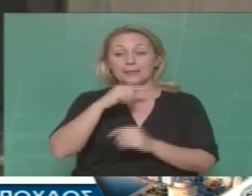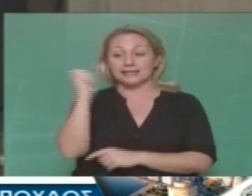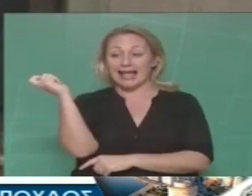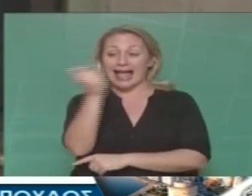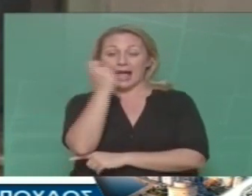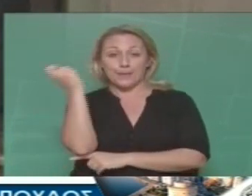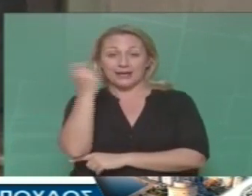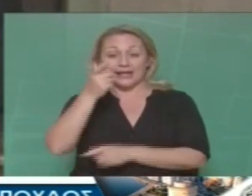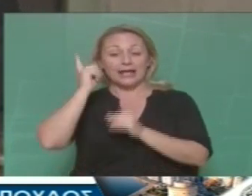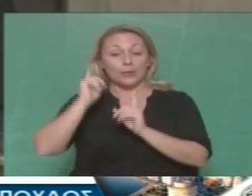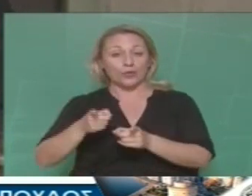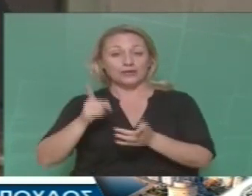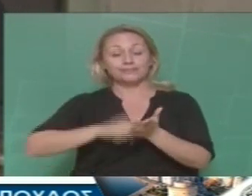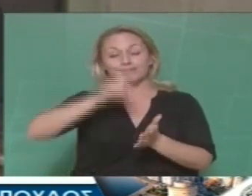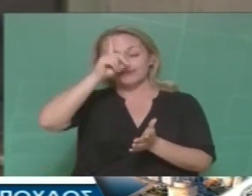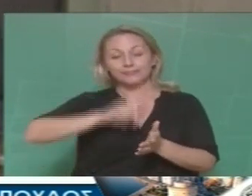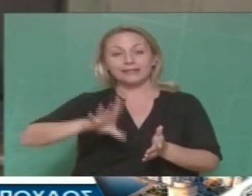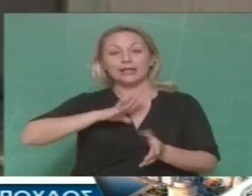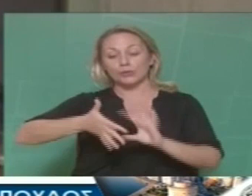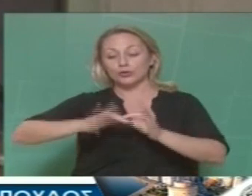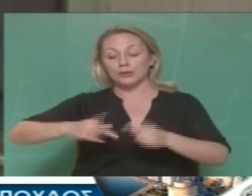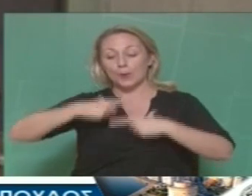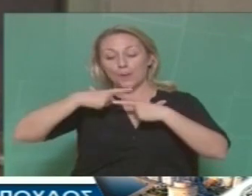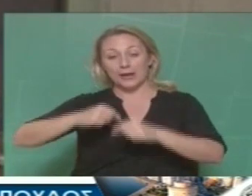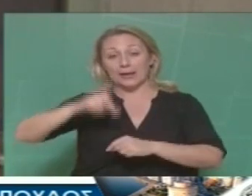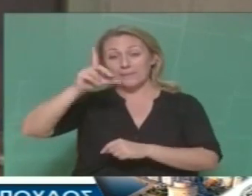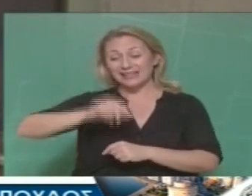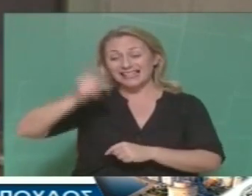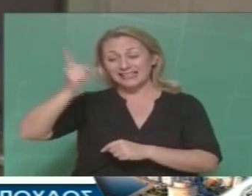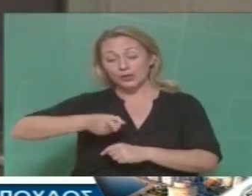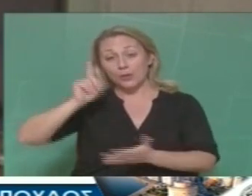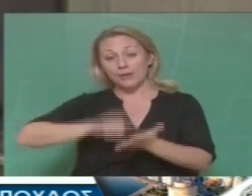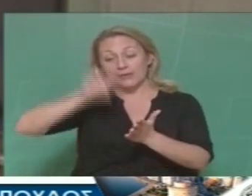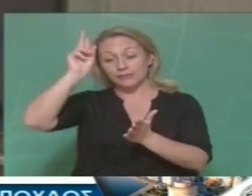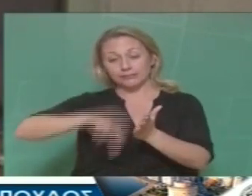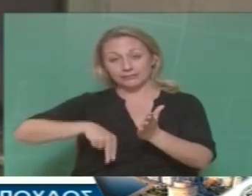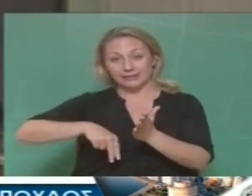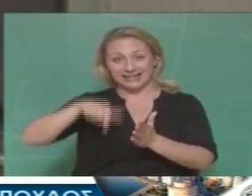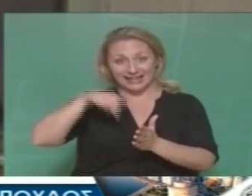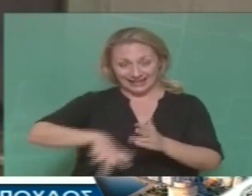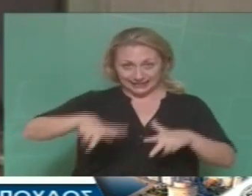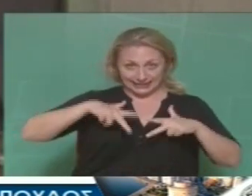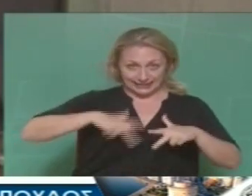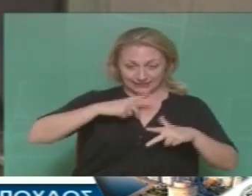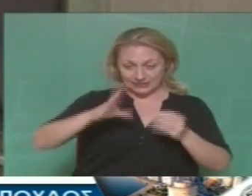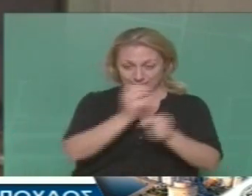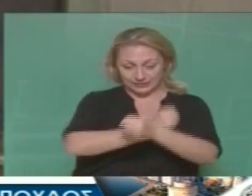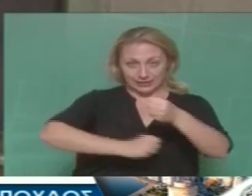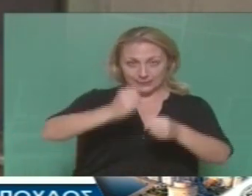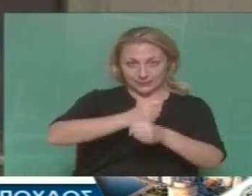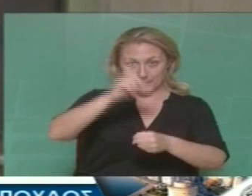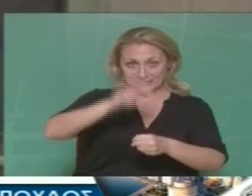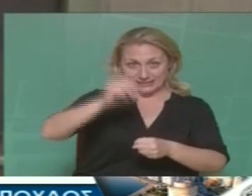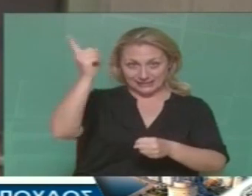απόφαση με το 50% των εγγεγραμμένων μελών ενός σωματείου, λες ότι καμία κυβέρνηση στη χώρα μας βγαίνει με το 50% συνένα των